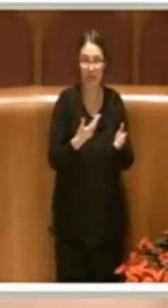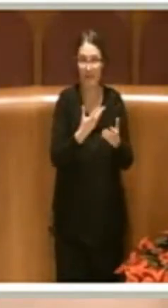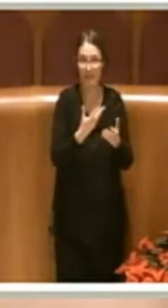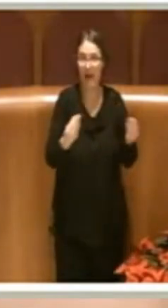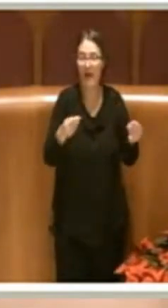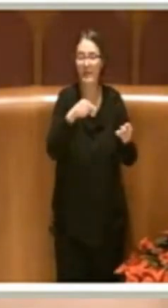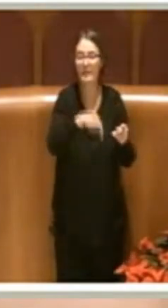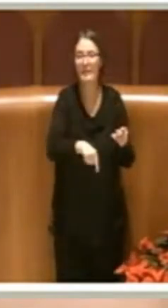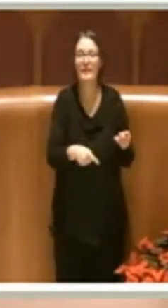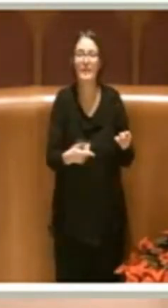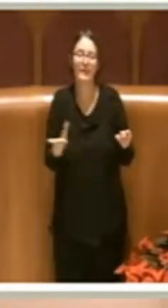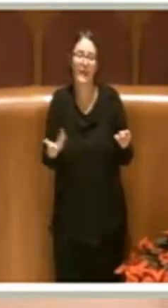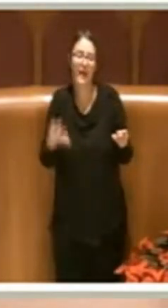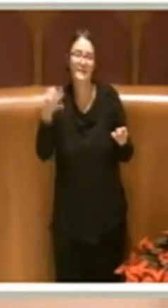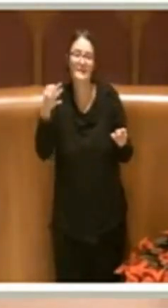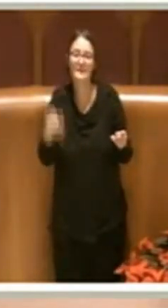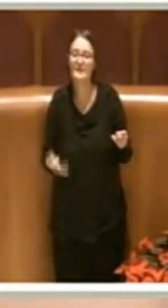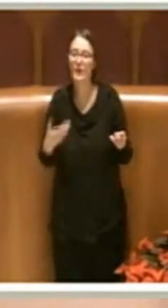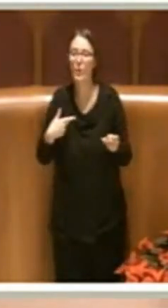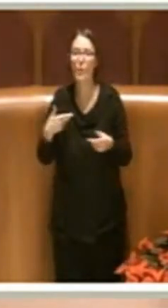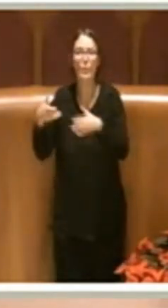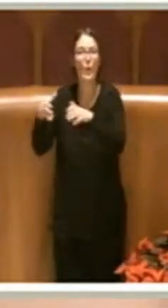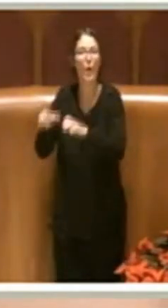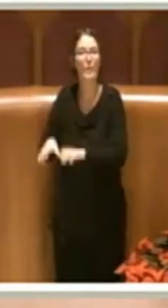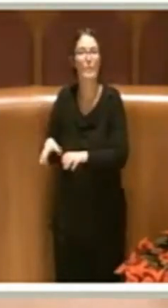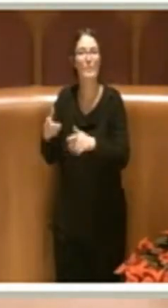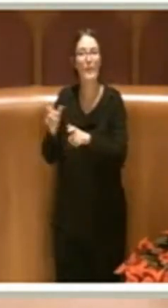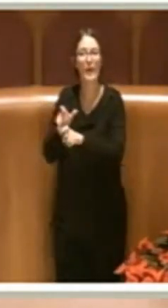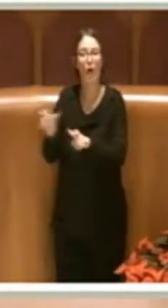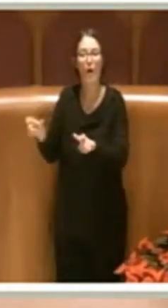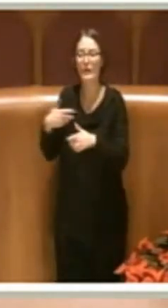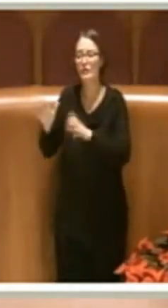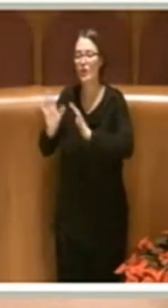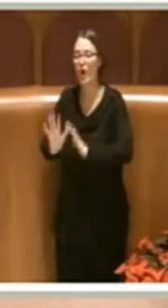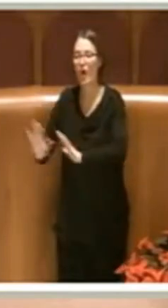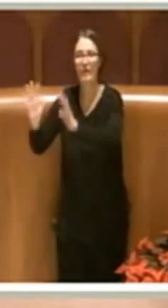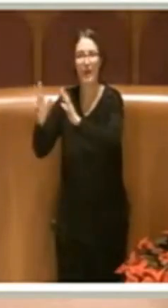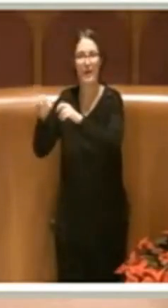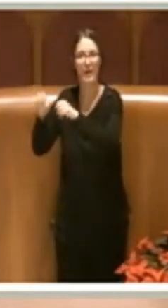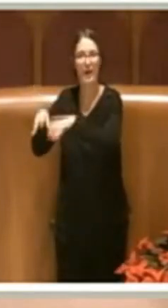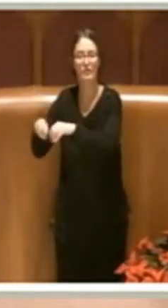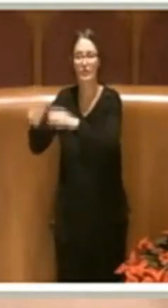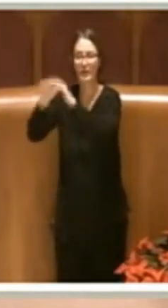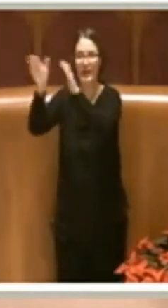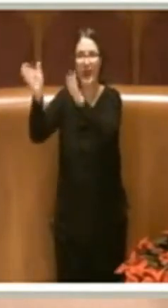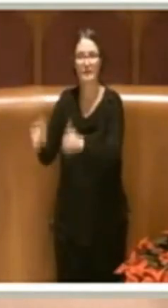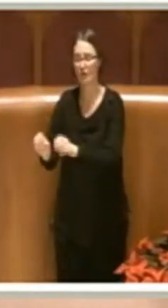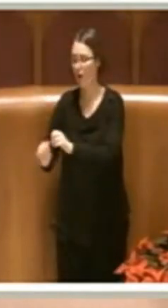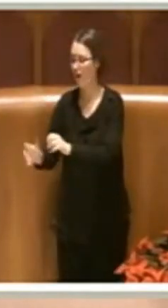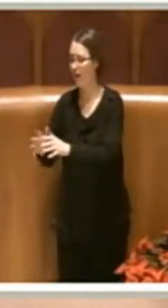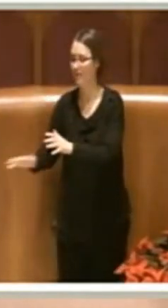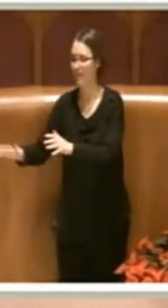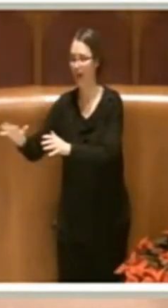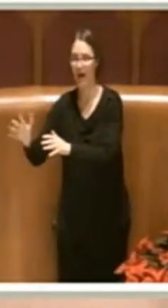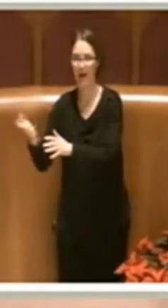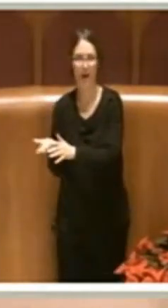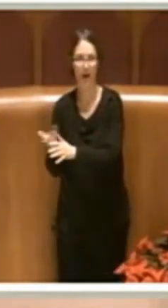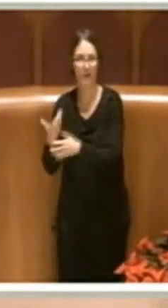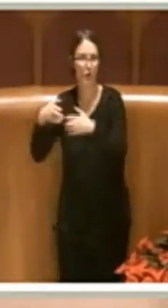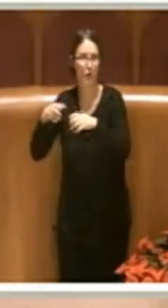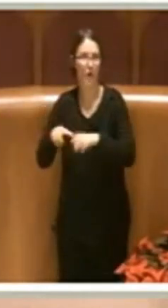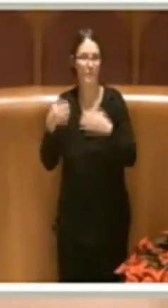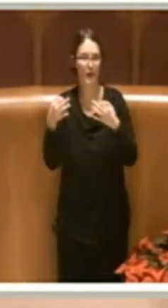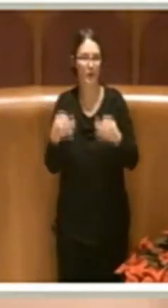non riciclabili o di grandi dimensioni accanto ai cassonetti. Per cui, giustamente, viene